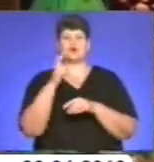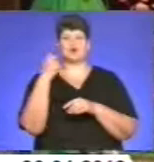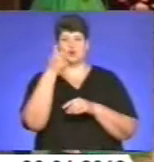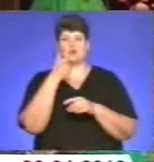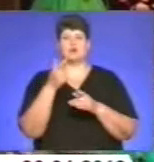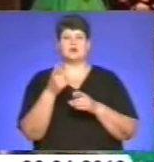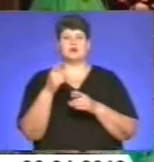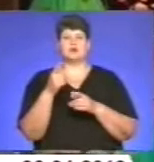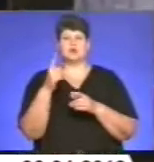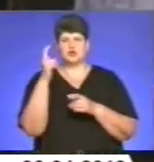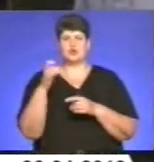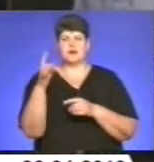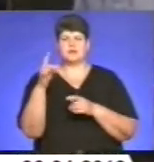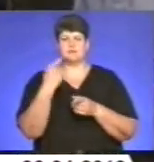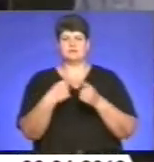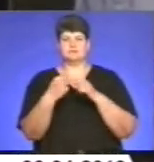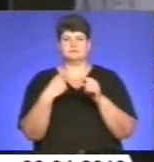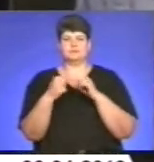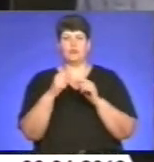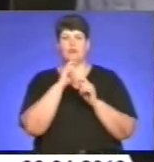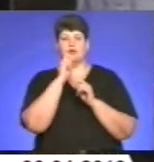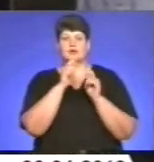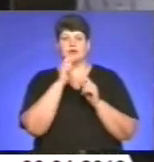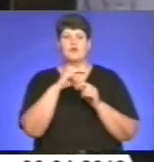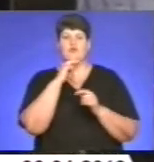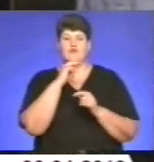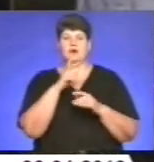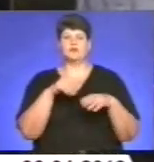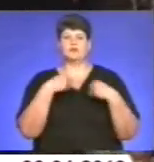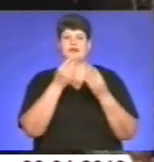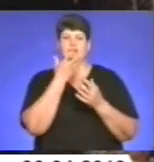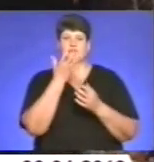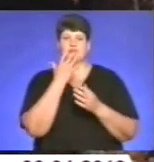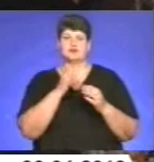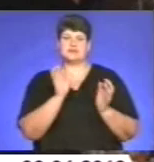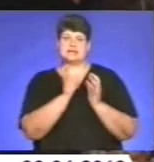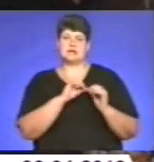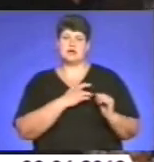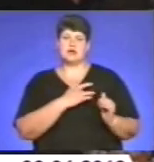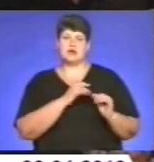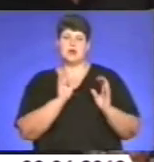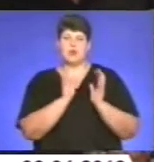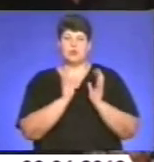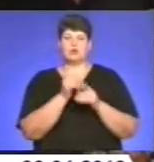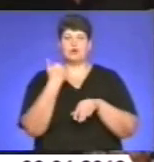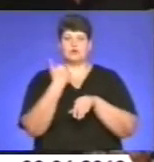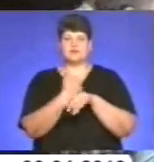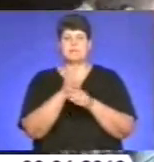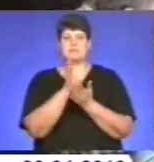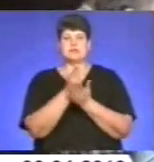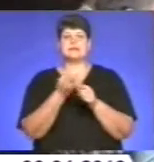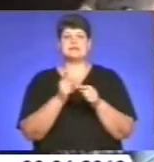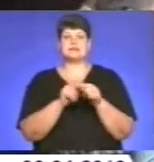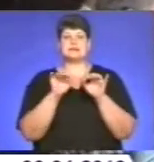говорить біблійна мудрість. Приділити увагу, подарувати тепло, зігріти серце любов'ю – основна мета таких заходів, на яких